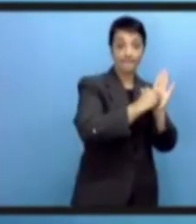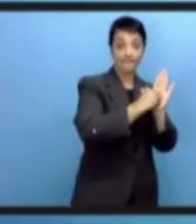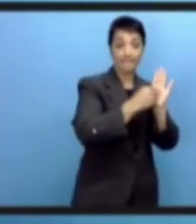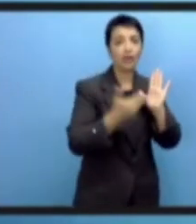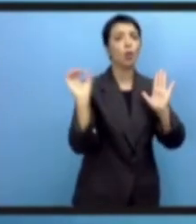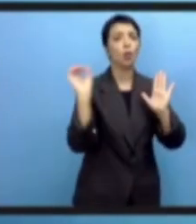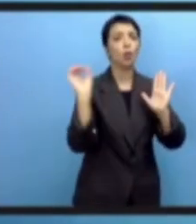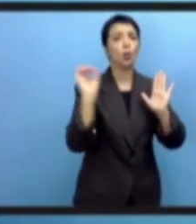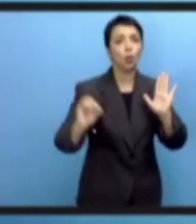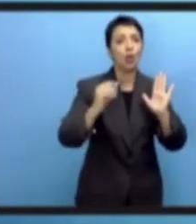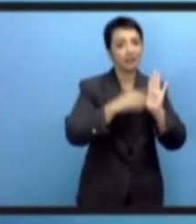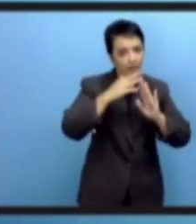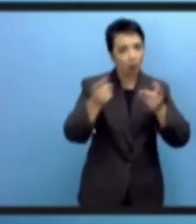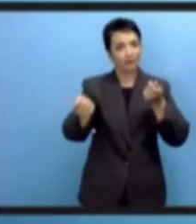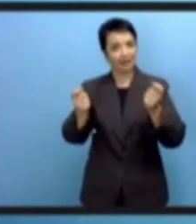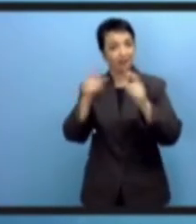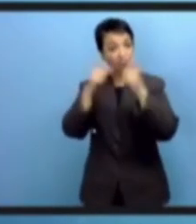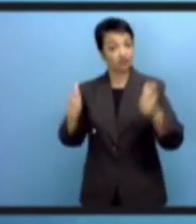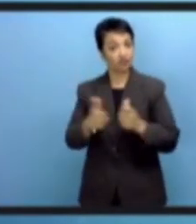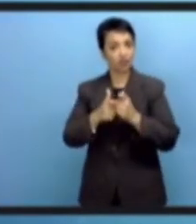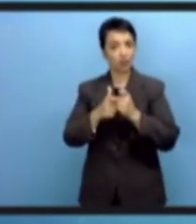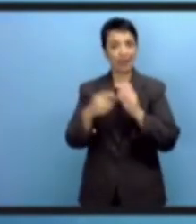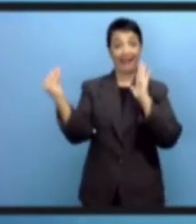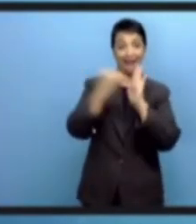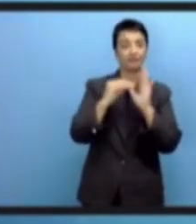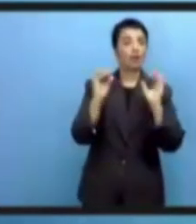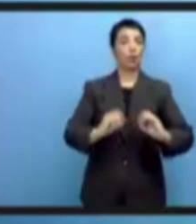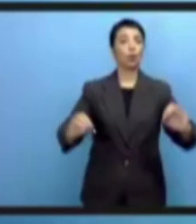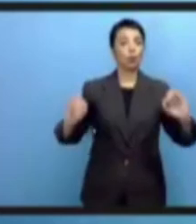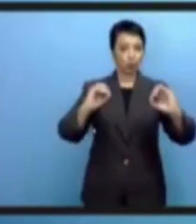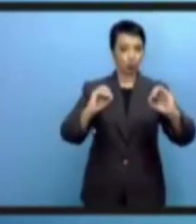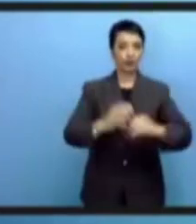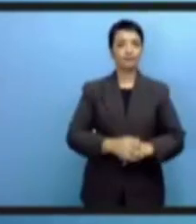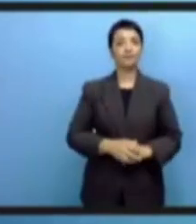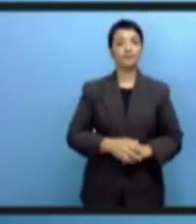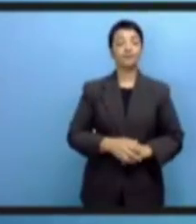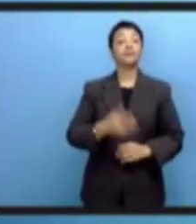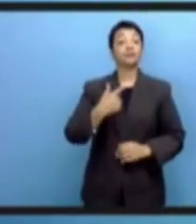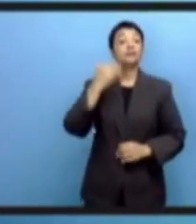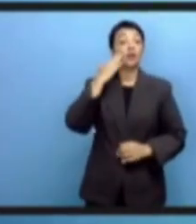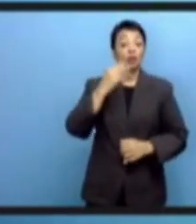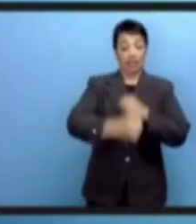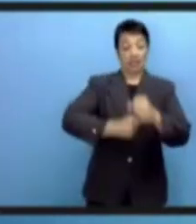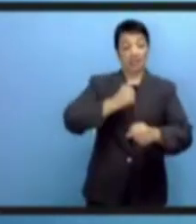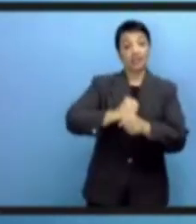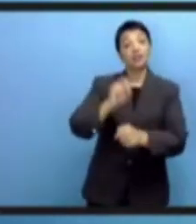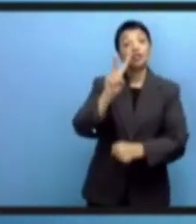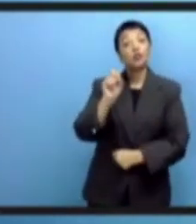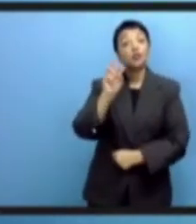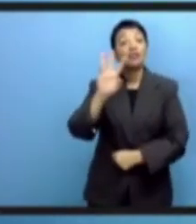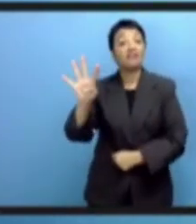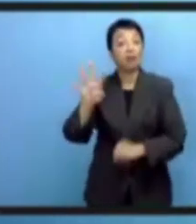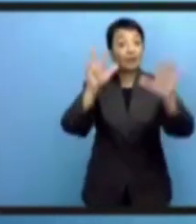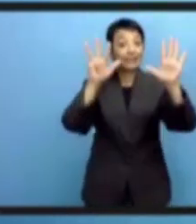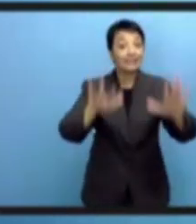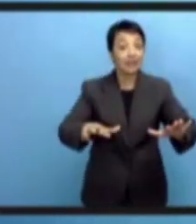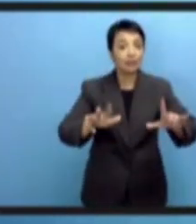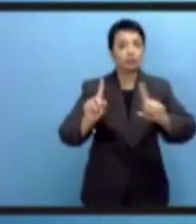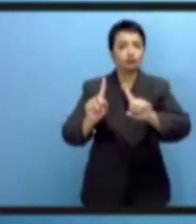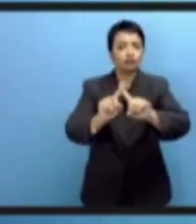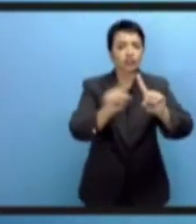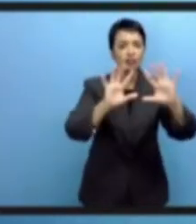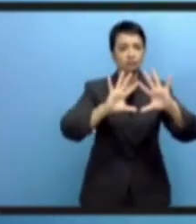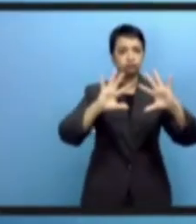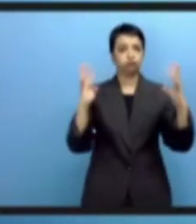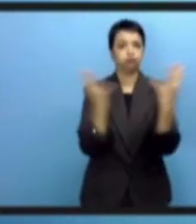другие технологии, которые имеют свои корни в цифровом мире и выходят за рамки нашей